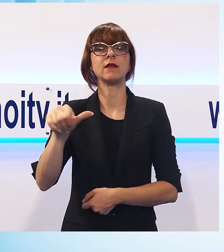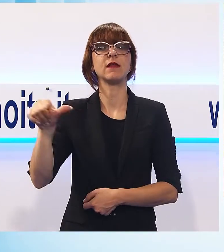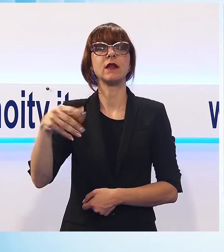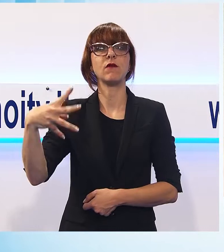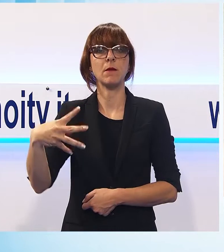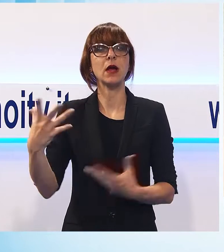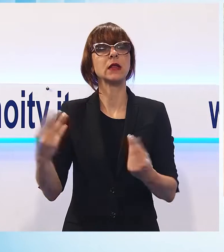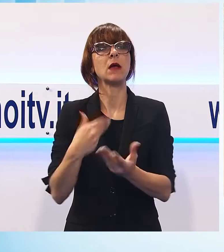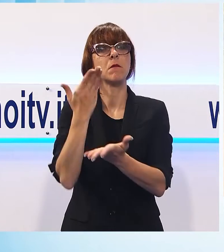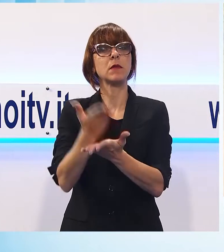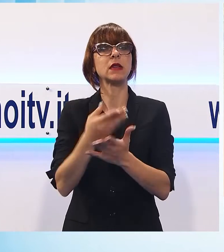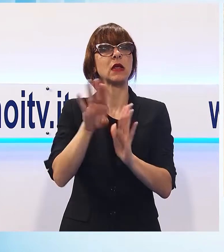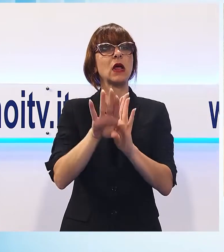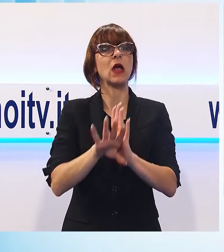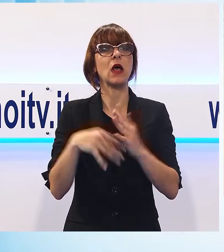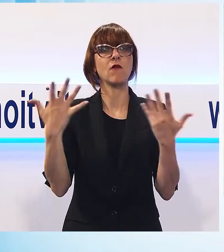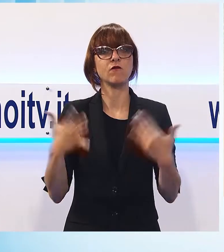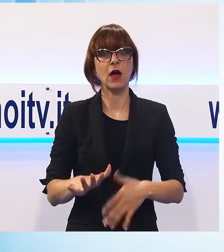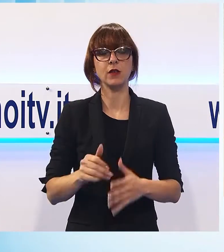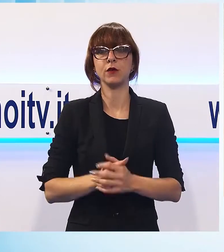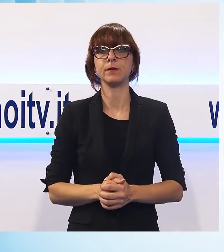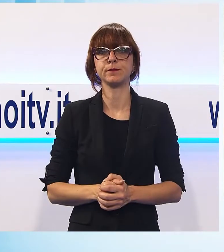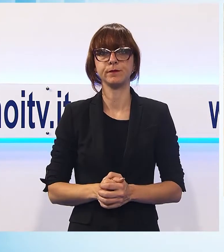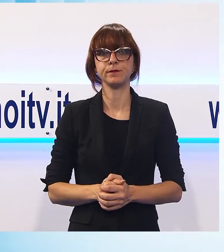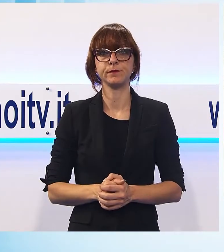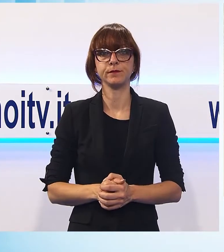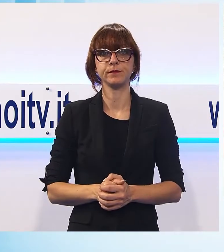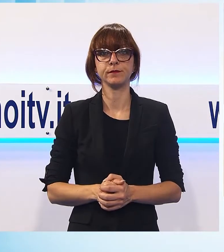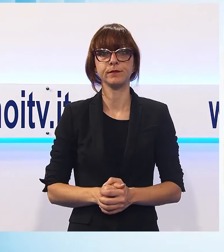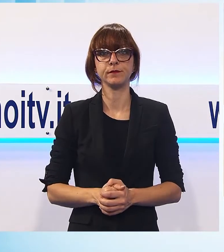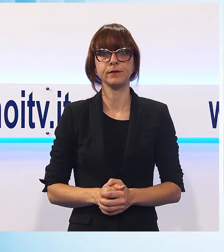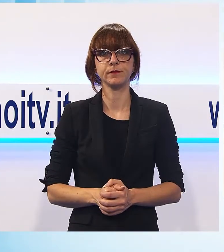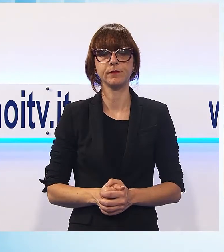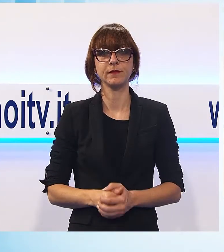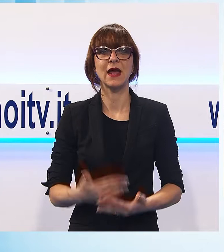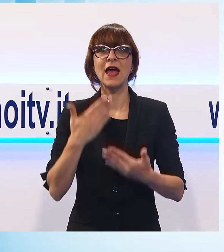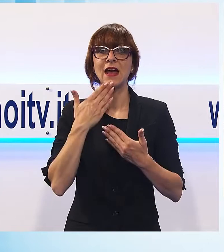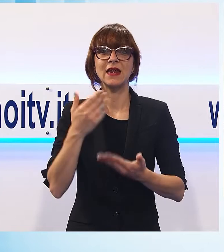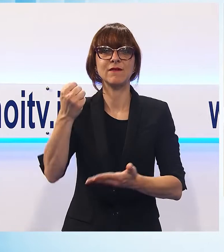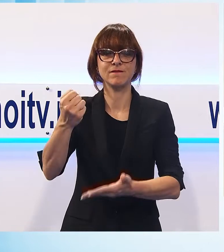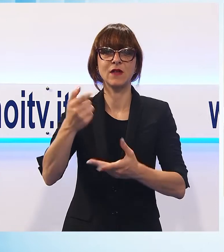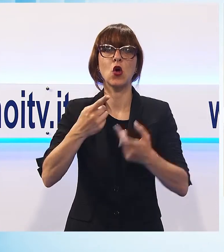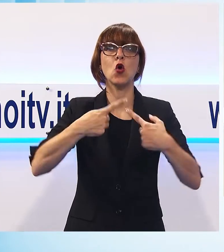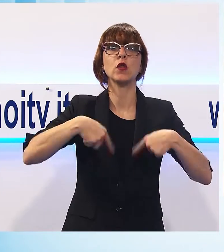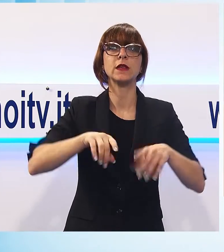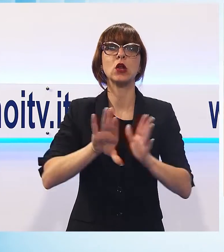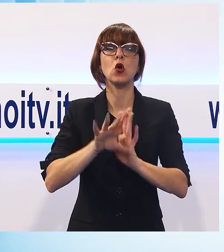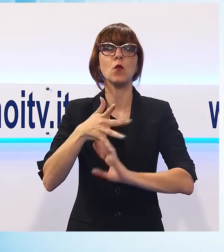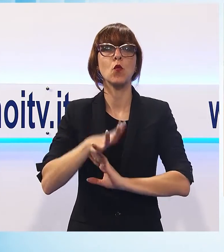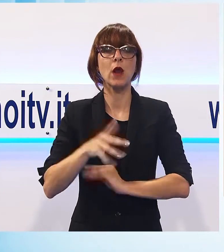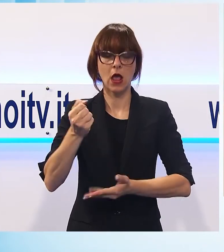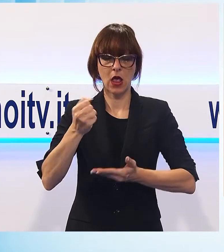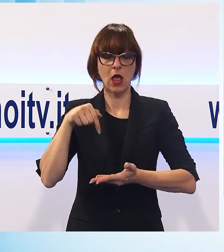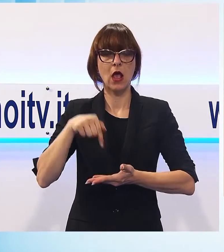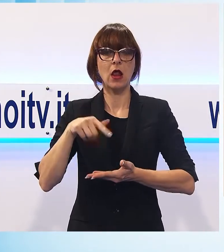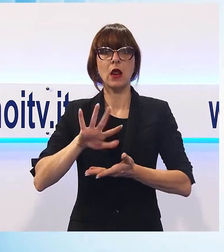Intanto in occasione di questo significativo anniversario, grazie al finanziamento del Consiglio Comunale, verrà realizzata una